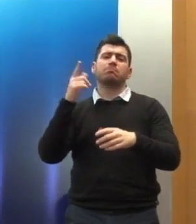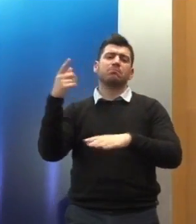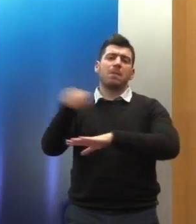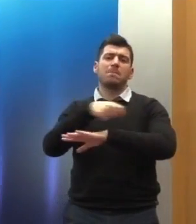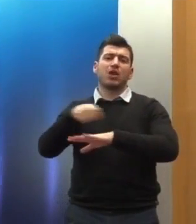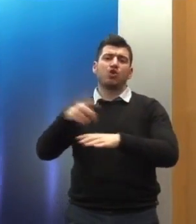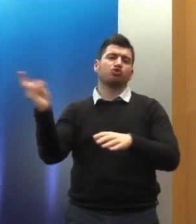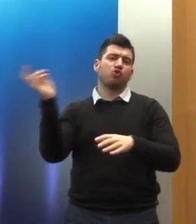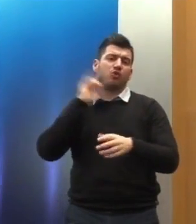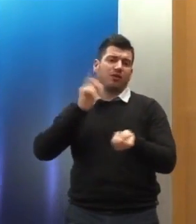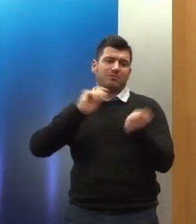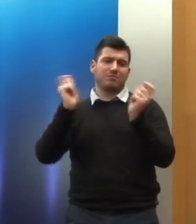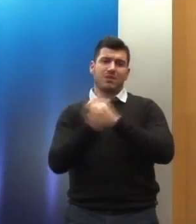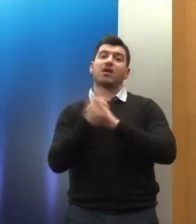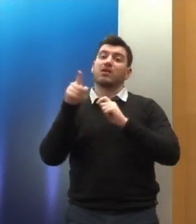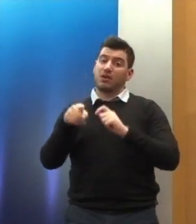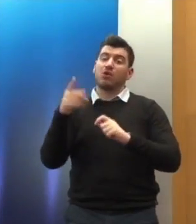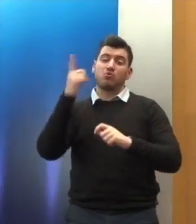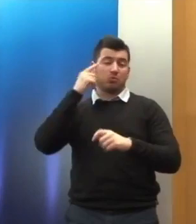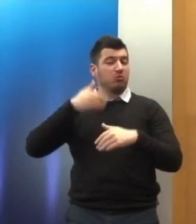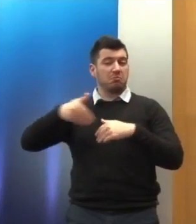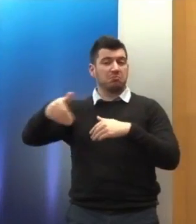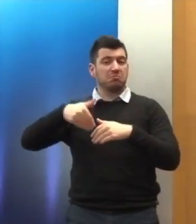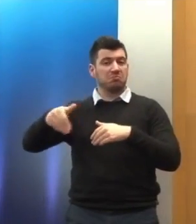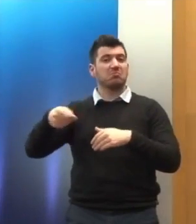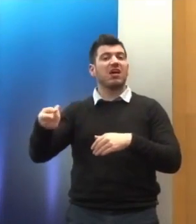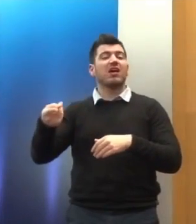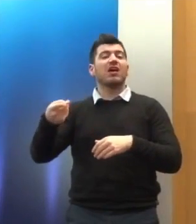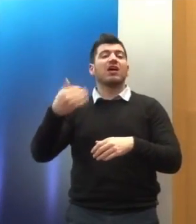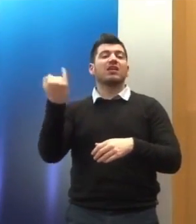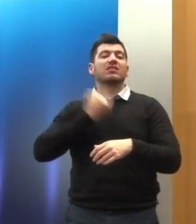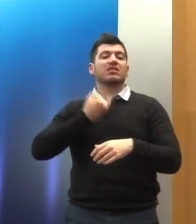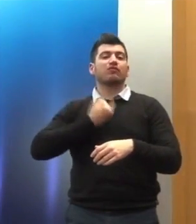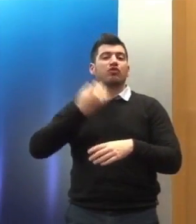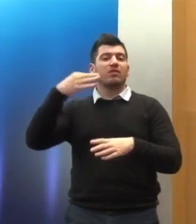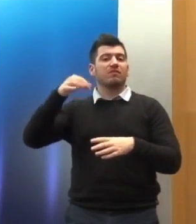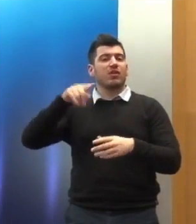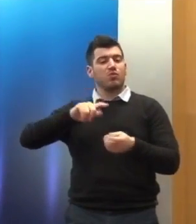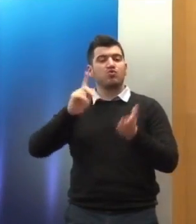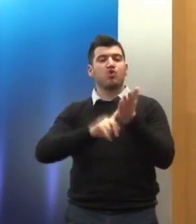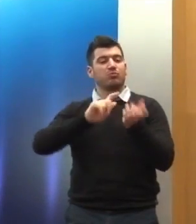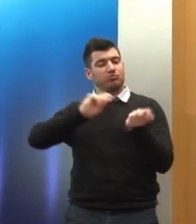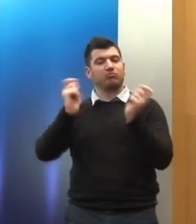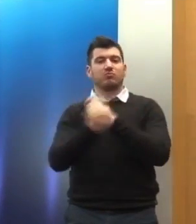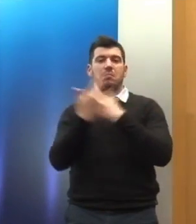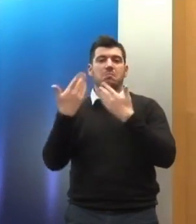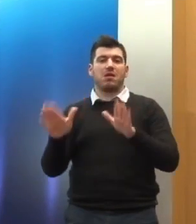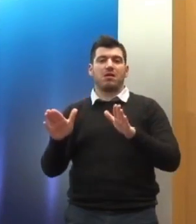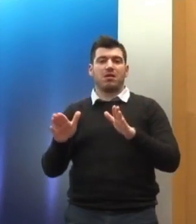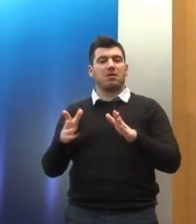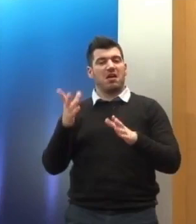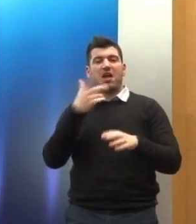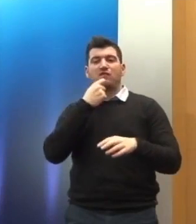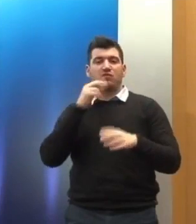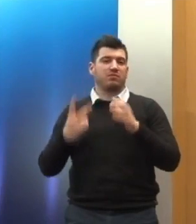προχωρήσει και η νομική αναγνώριση ταυτότητας φύλου και έρχομαι στο τελευταίο θέμα εκ των πραγμάτων νομίζω